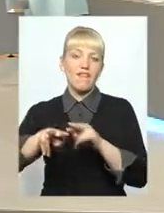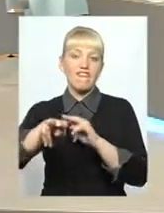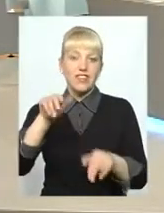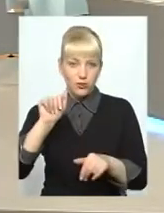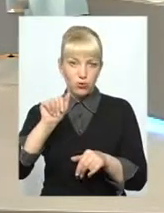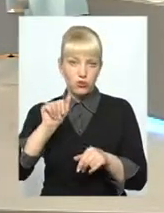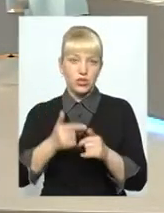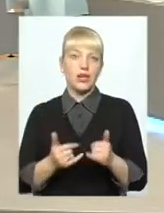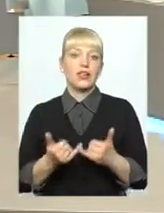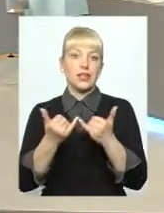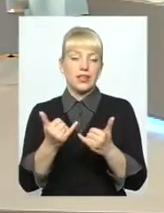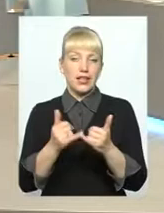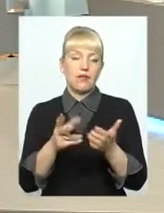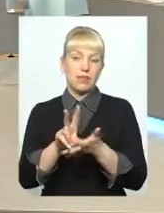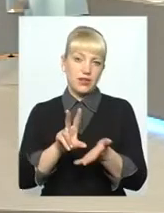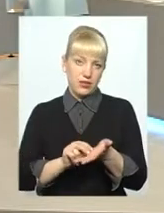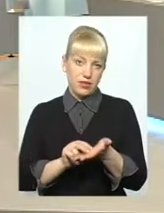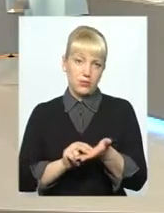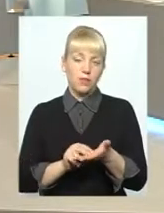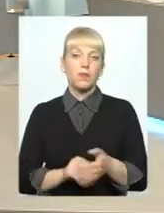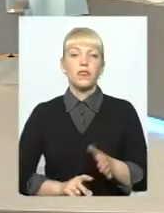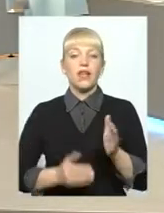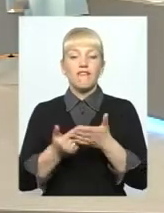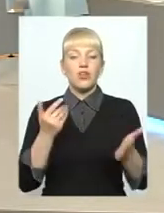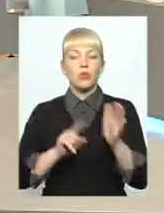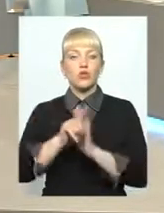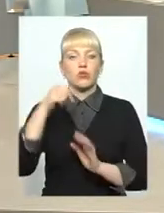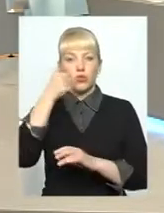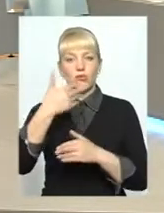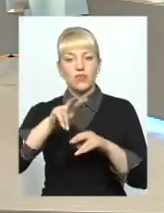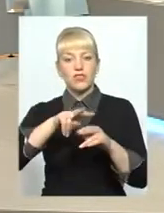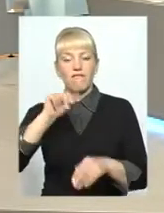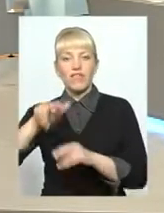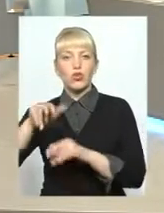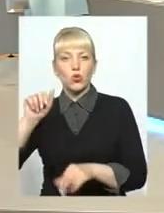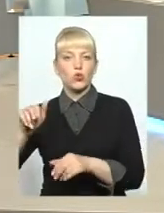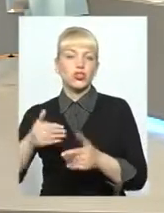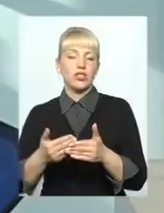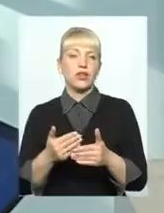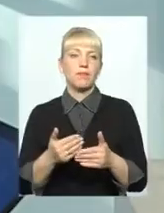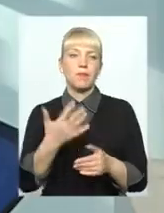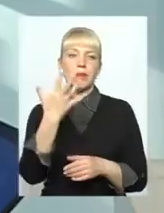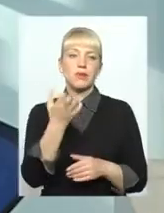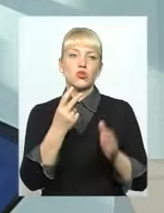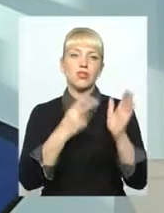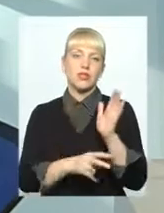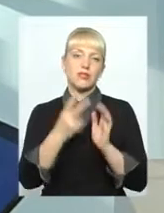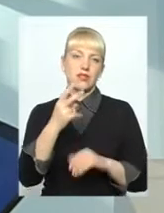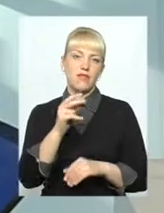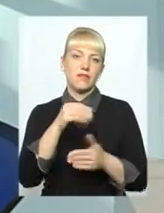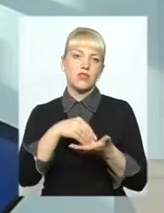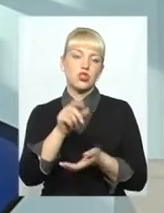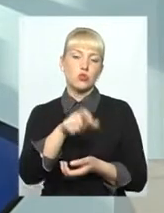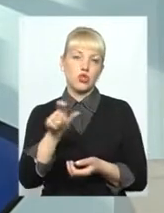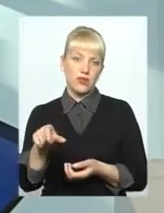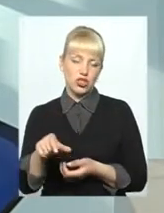Для прикладу, з початку року ми вже відключили від системи госпостачання 572 споживача.